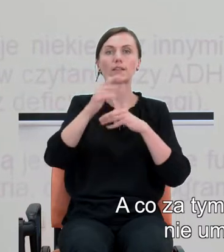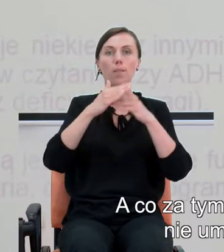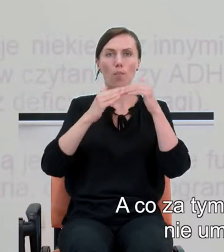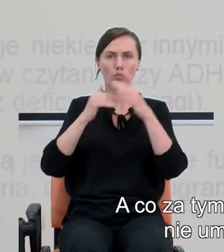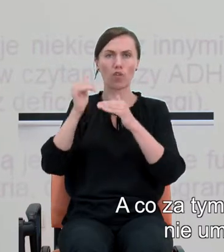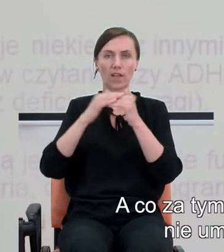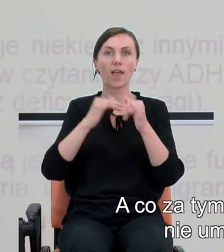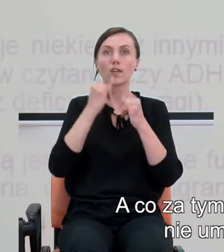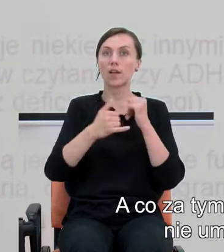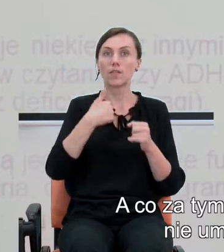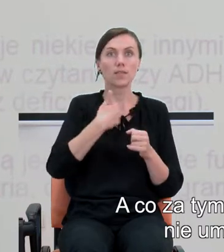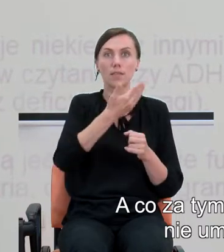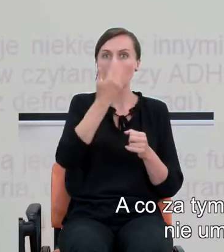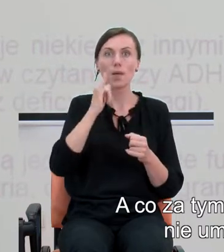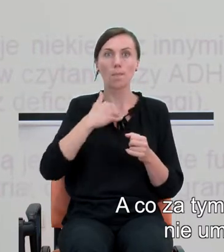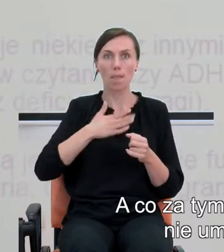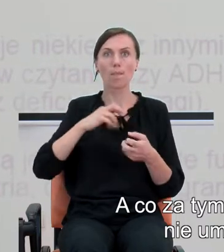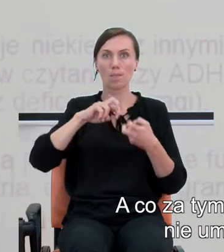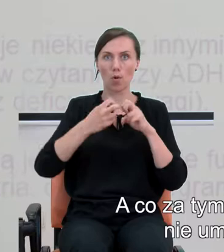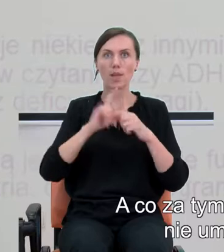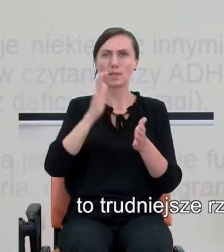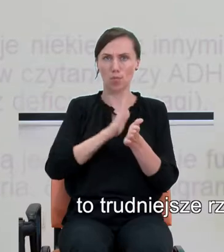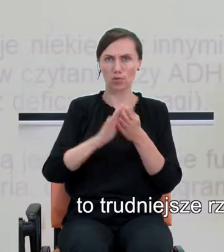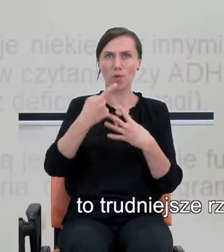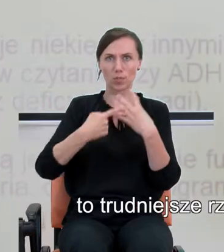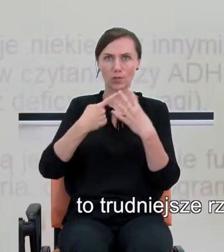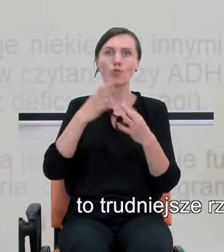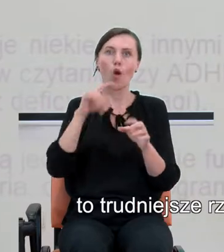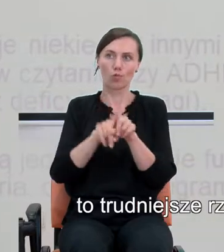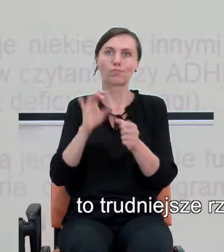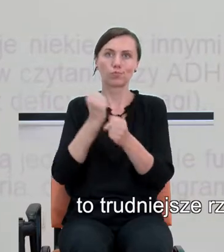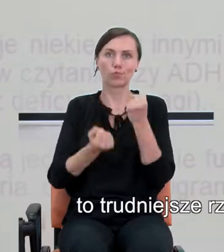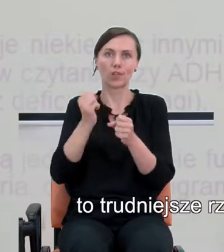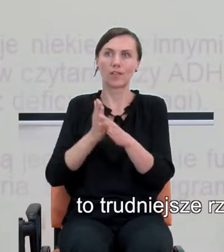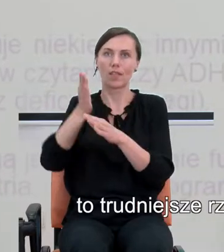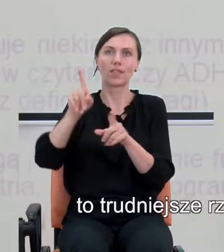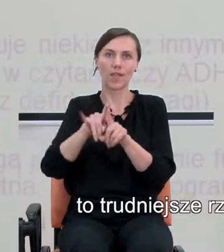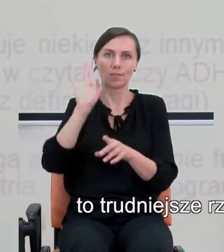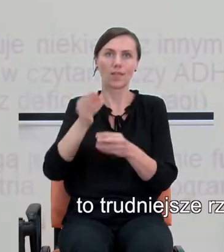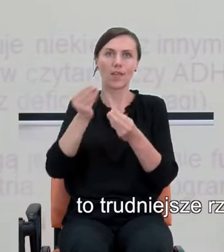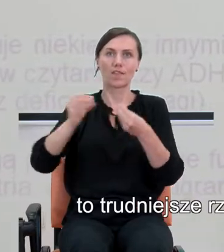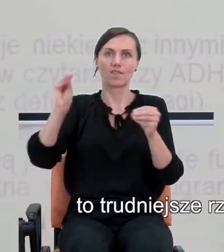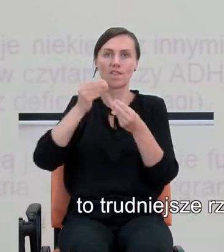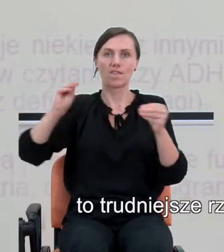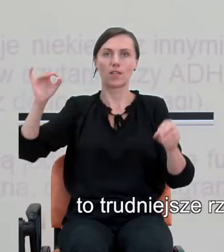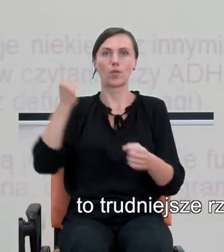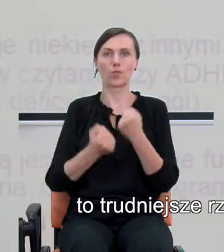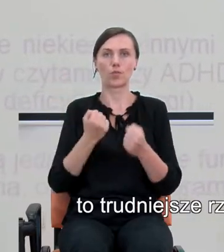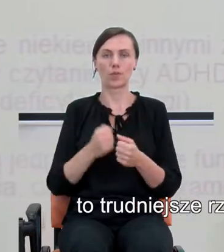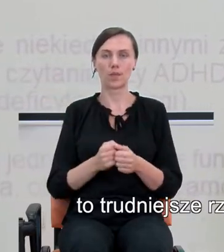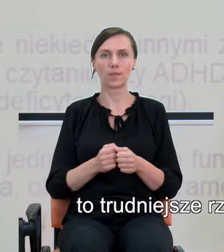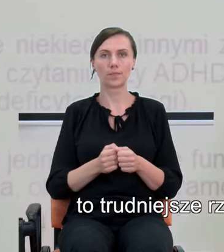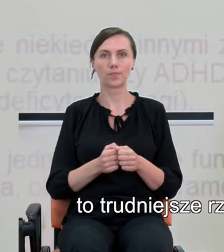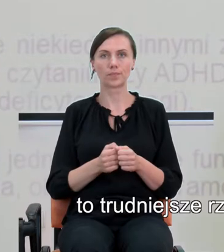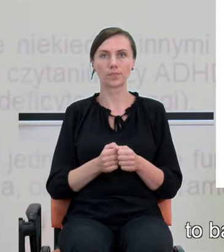jeśli nie umiemy i mamy kłopot z prostymi rzeczami, no to trudniejsze rzeczy w matematyce będą dla nas również trudne.